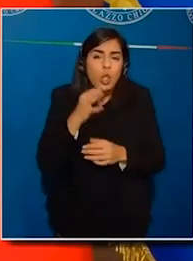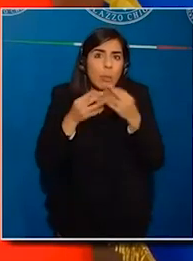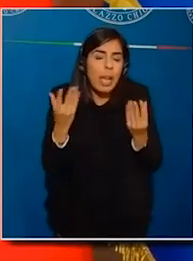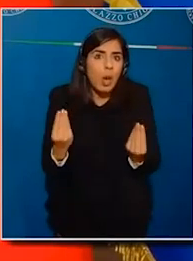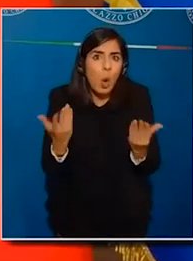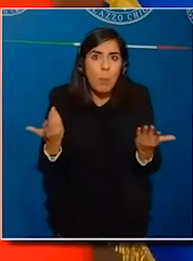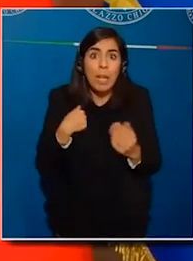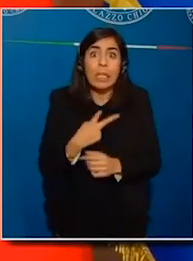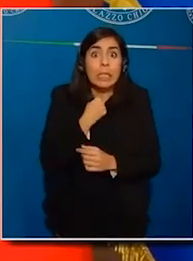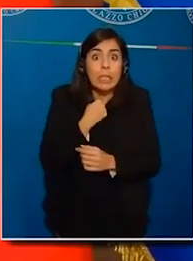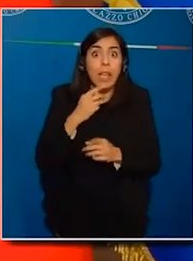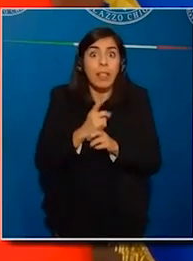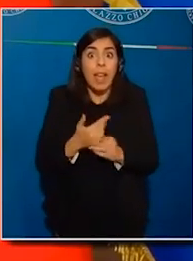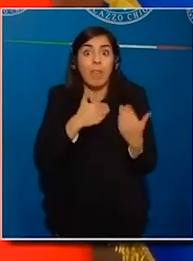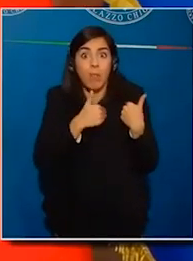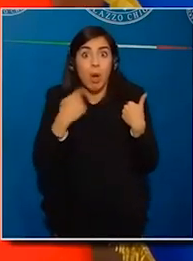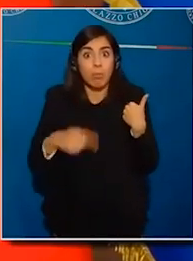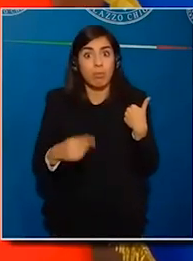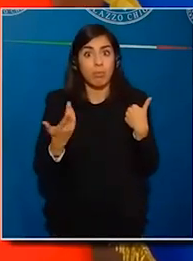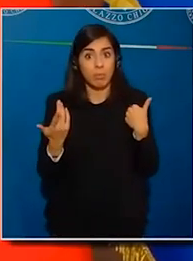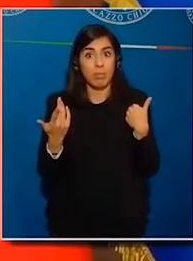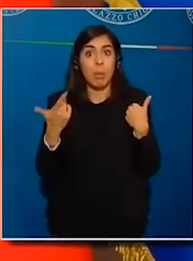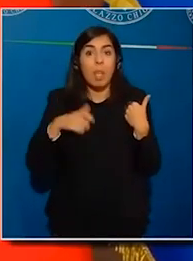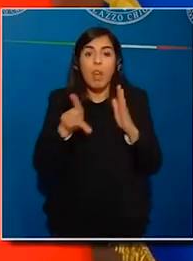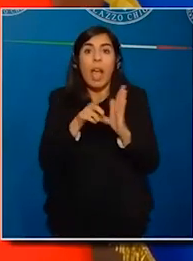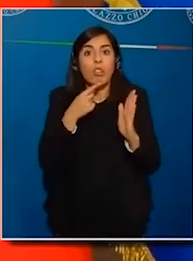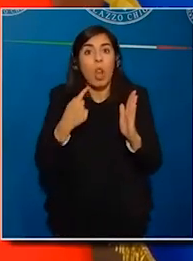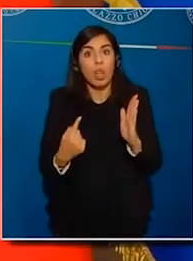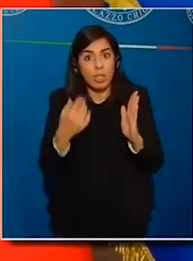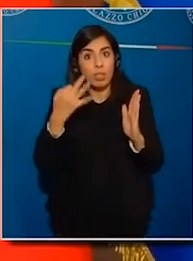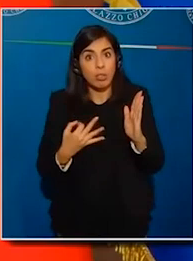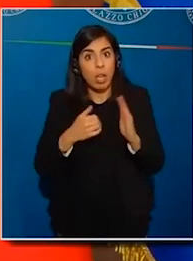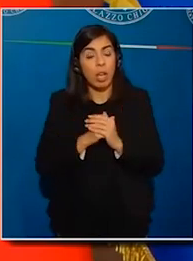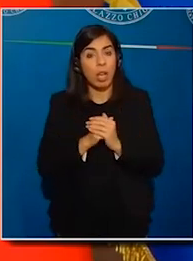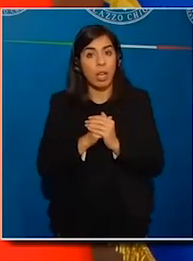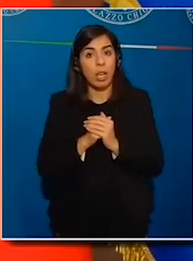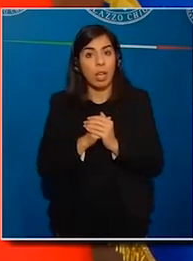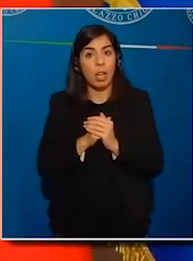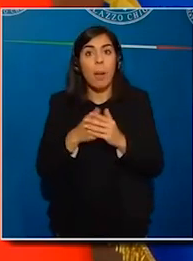liberare di questi poteri? Perché necessariamente mi devo avvalere di questa facoltà. Spieghiamolo.